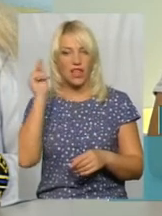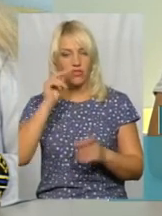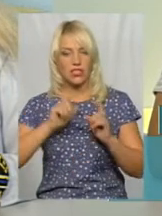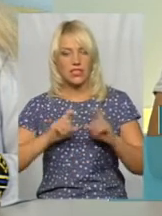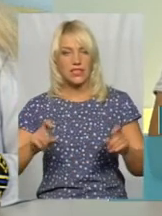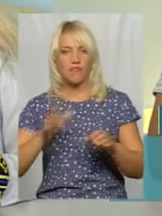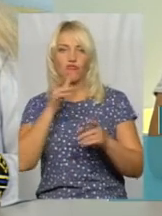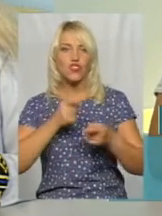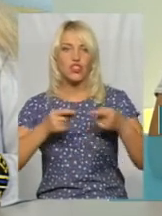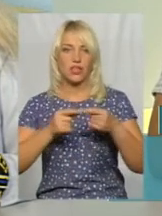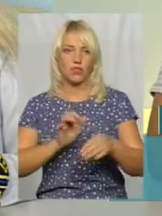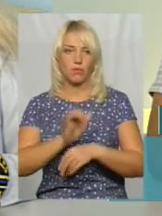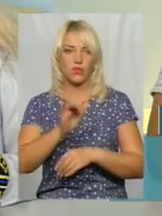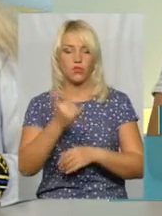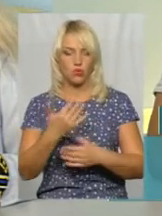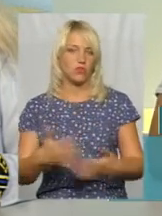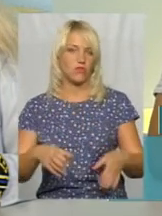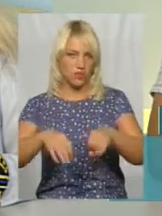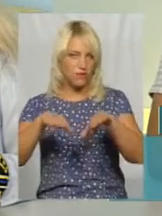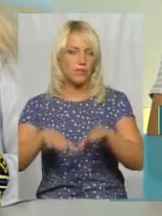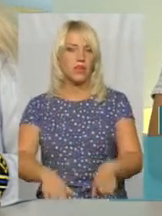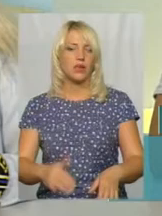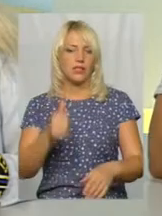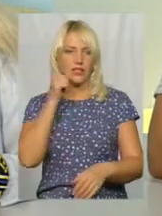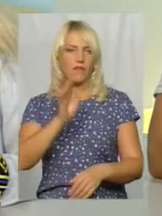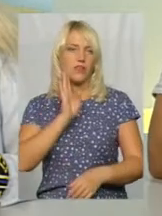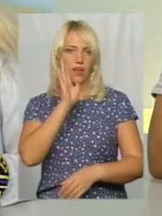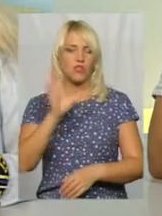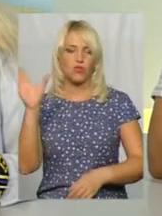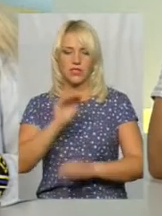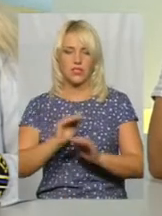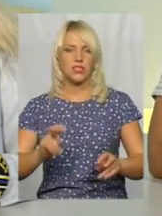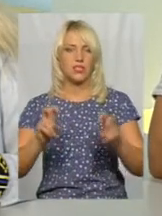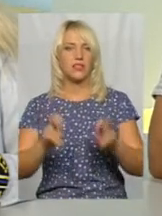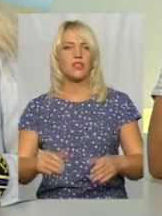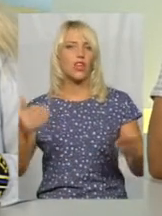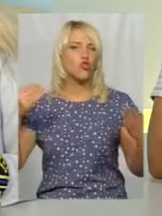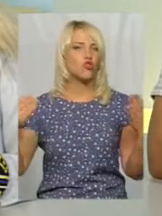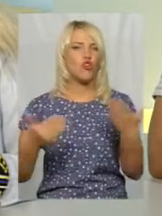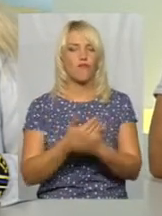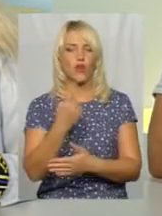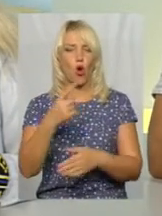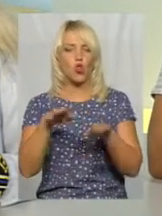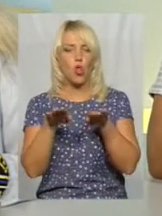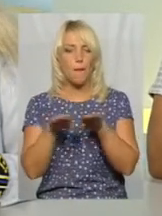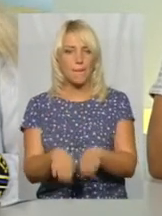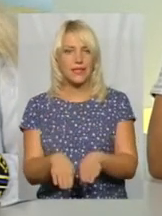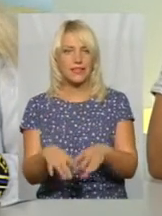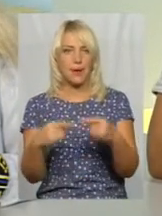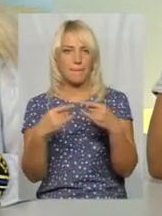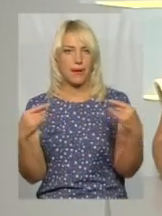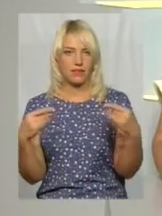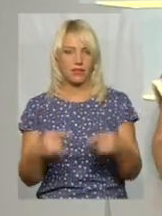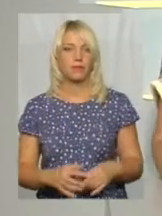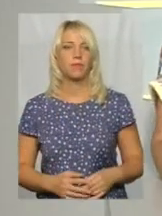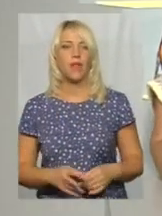меблі. Сьогодні ми закрили це питання. Завтра зранку всі діти сядуть вже за нові, одномісні парти. Пані Галина,